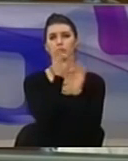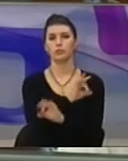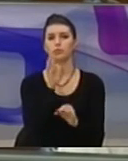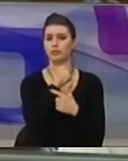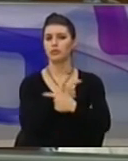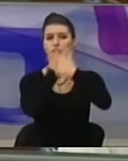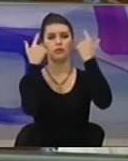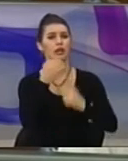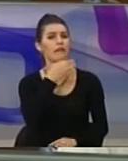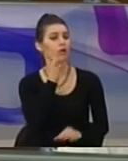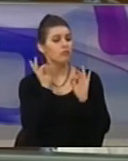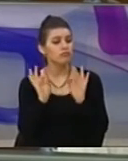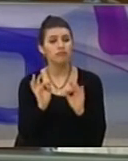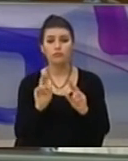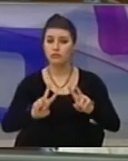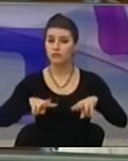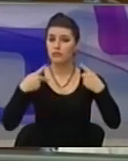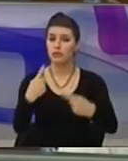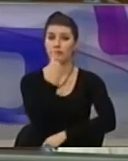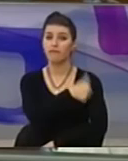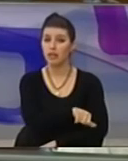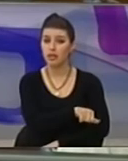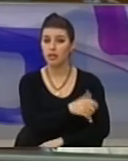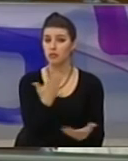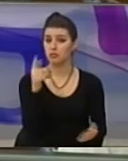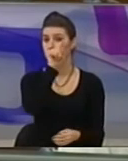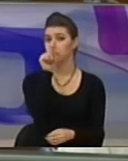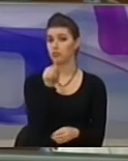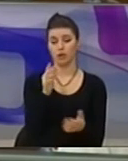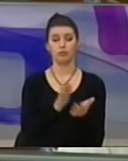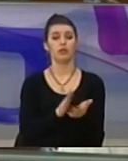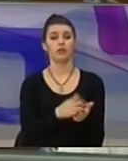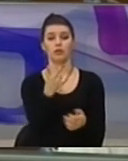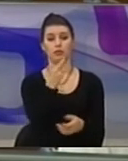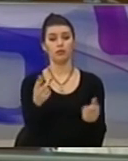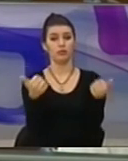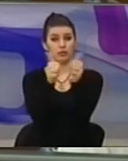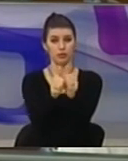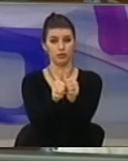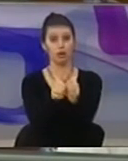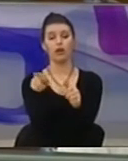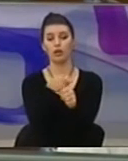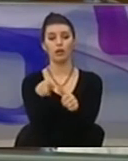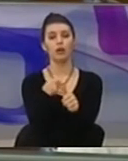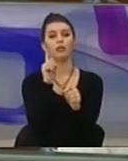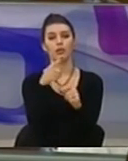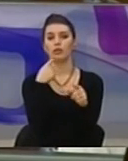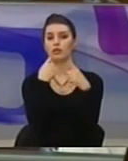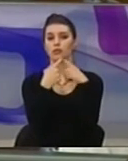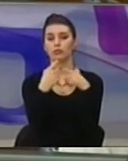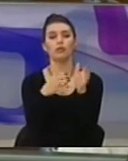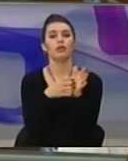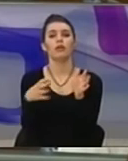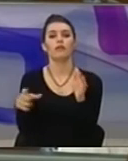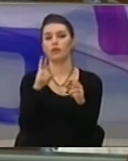optimizëm të bëndë qëmë se dhe të realizohet. Logikisht si partner i koalicionit, keni pranuar logikën e kontinuitetit të